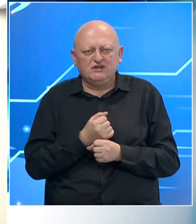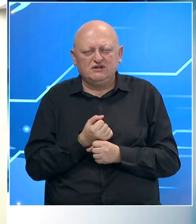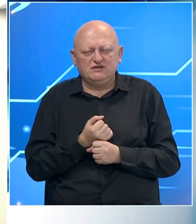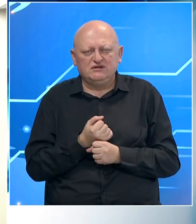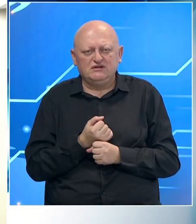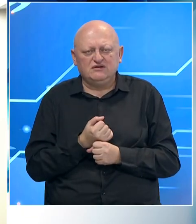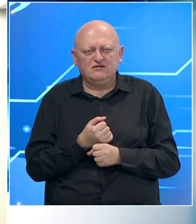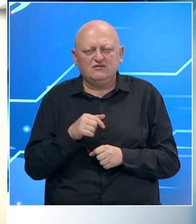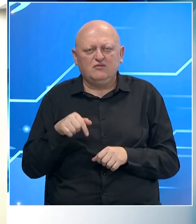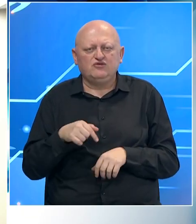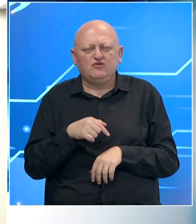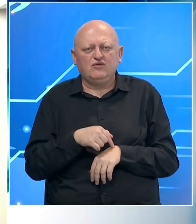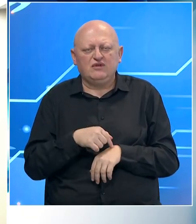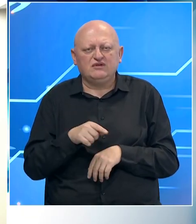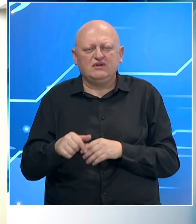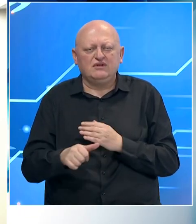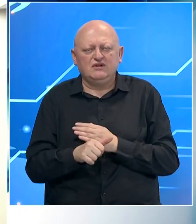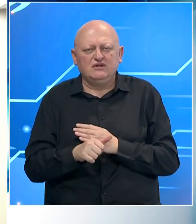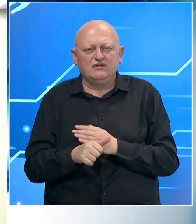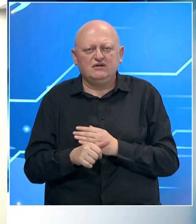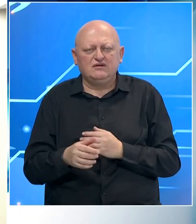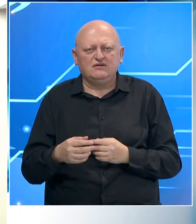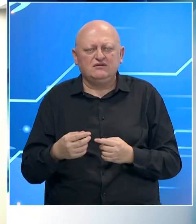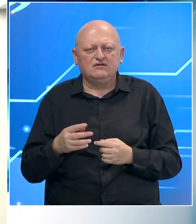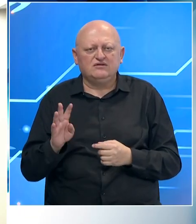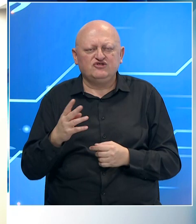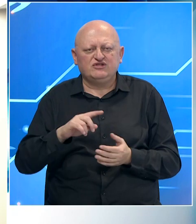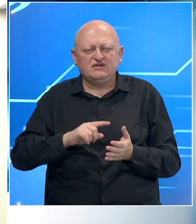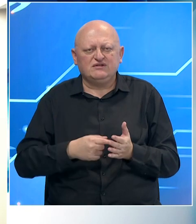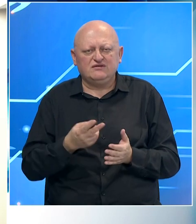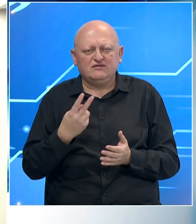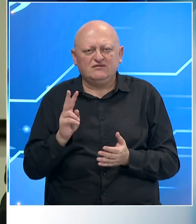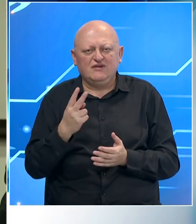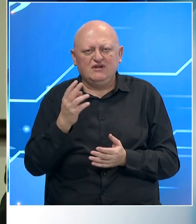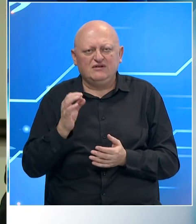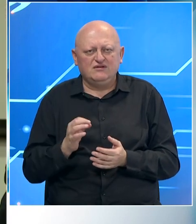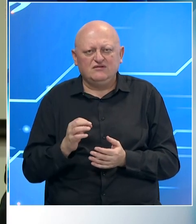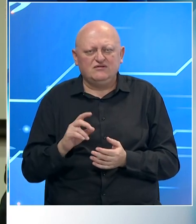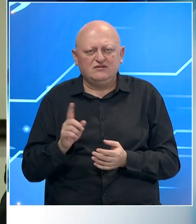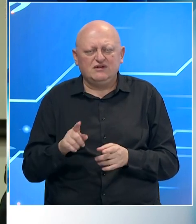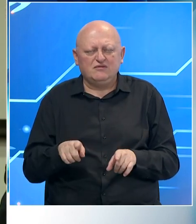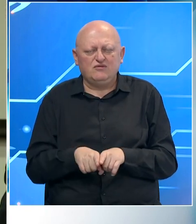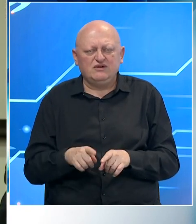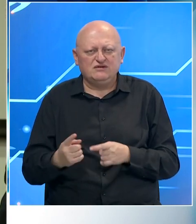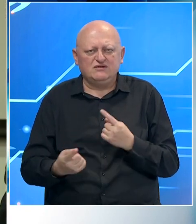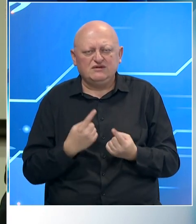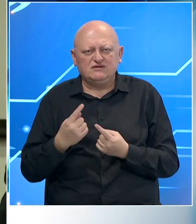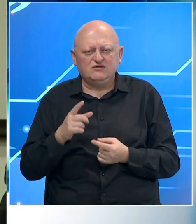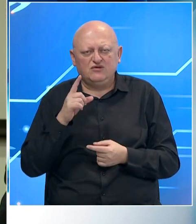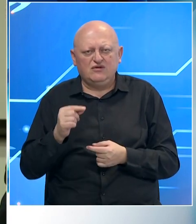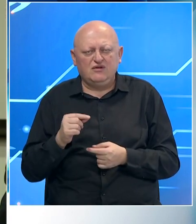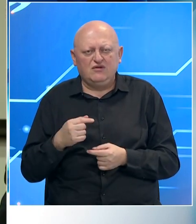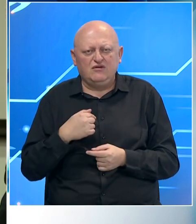u ovom momentu do 11 iznosi 14,12%. Nemamo istu situaciju u svim općinama.